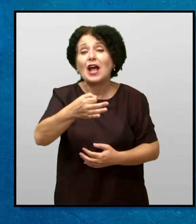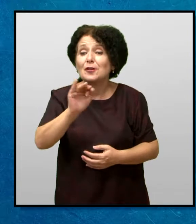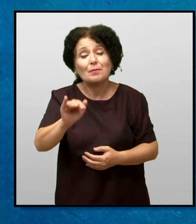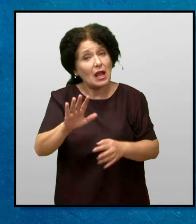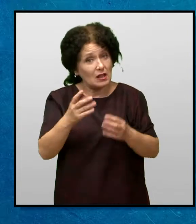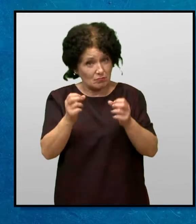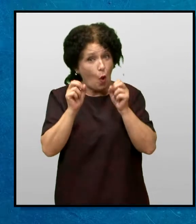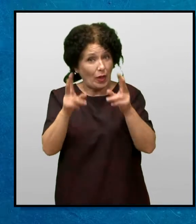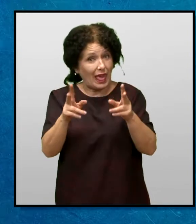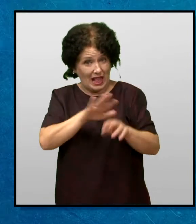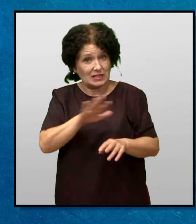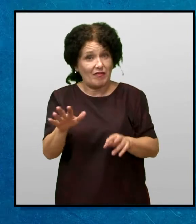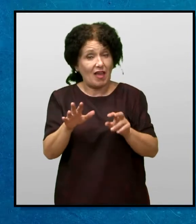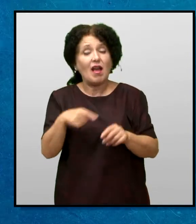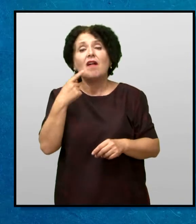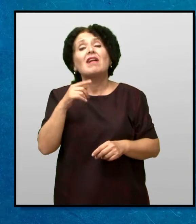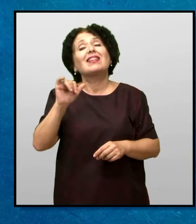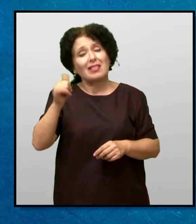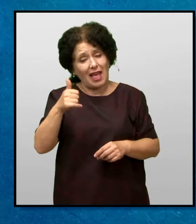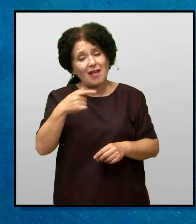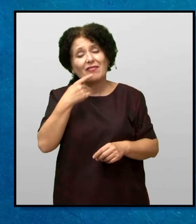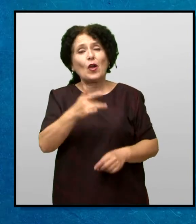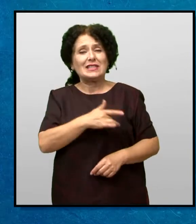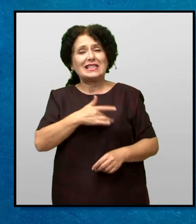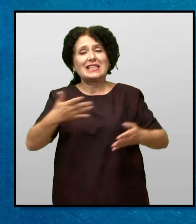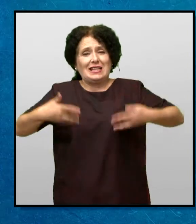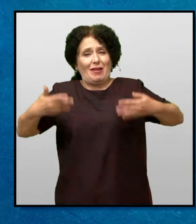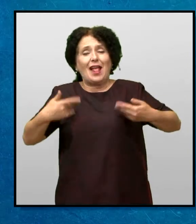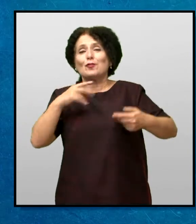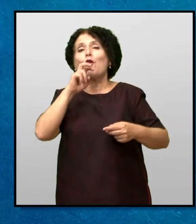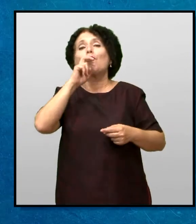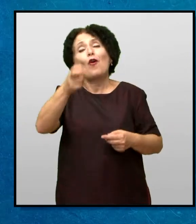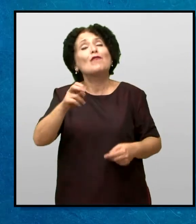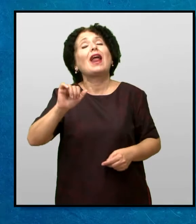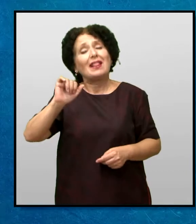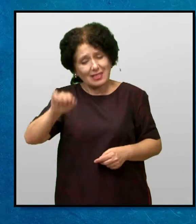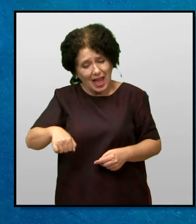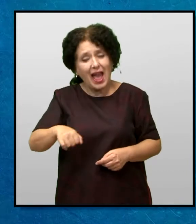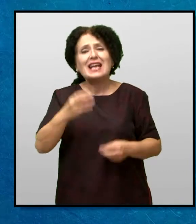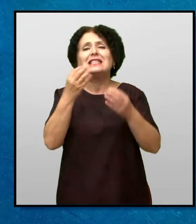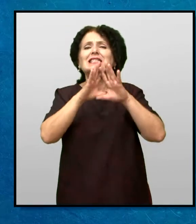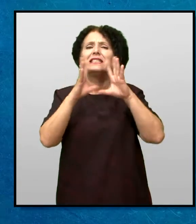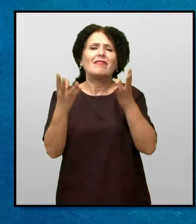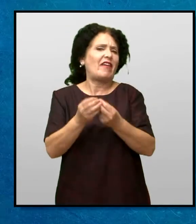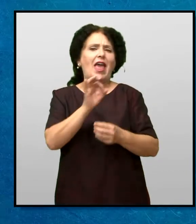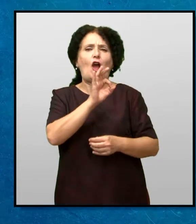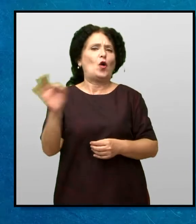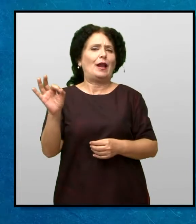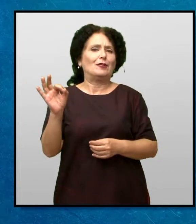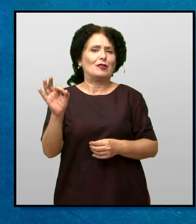праша Се ли е во ред? Мери со радост од срце одговори Да, се е добро